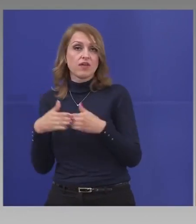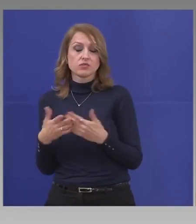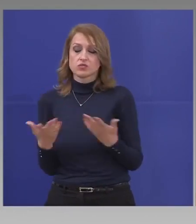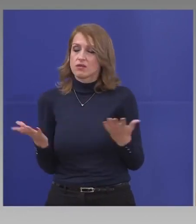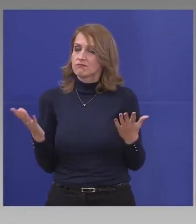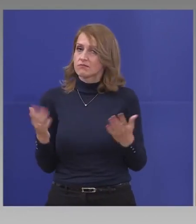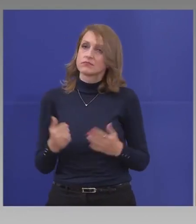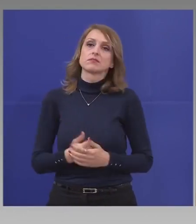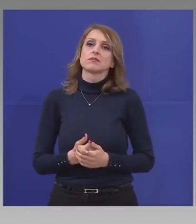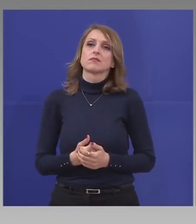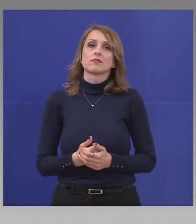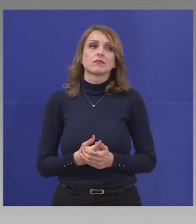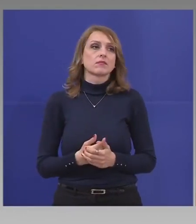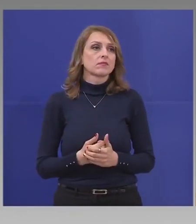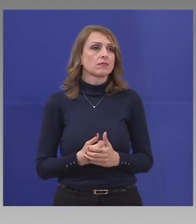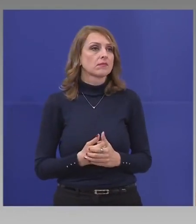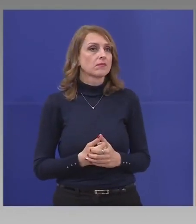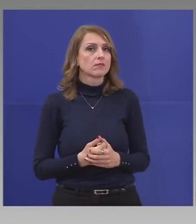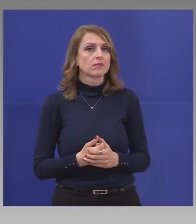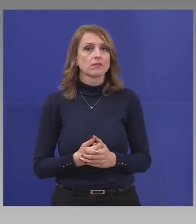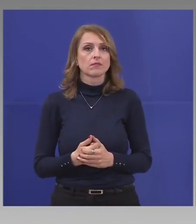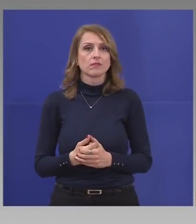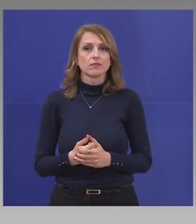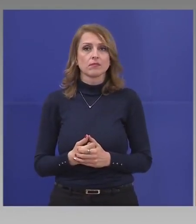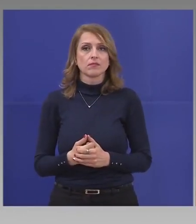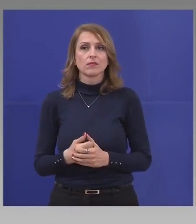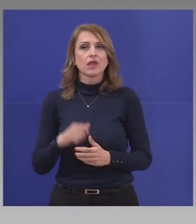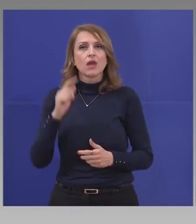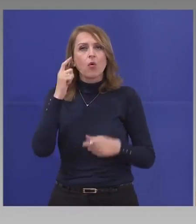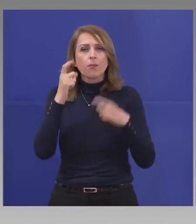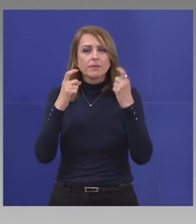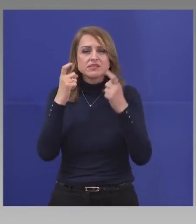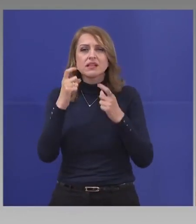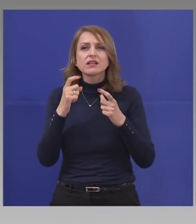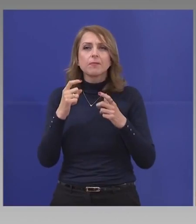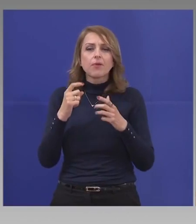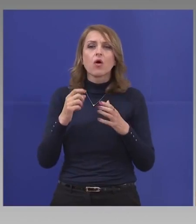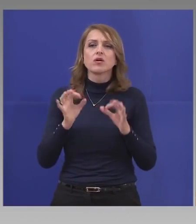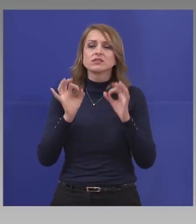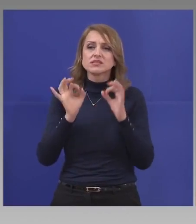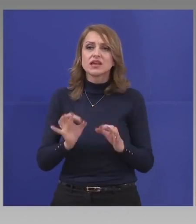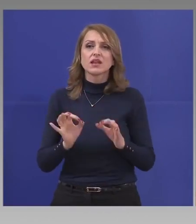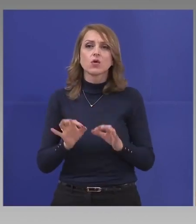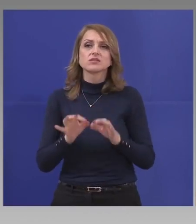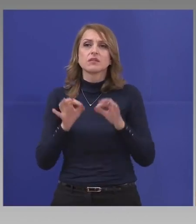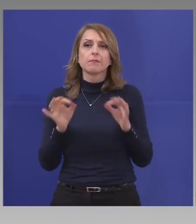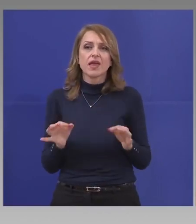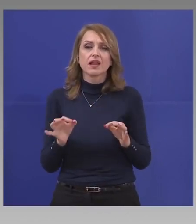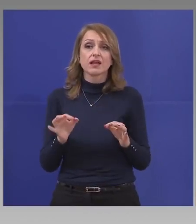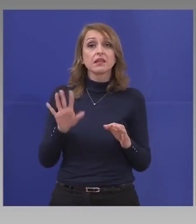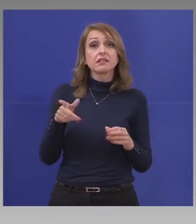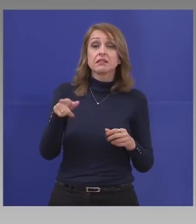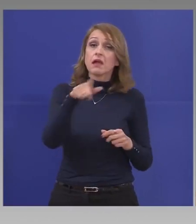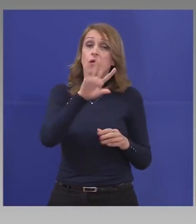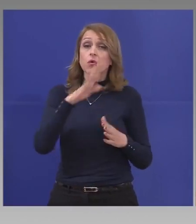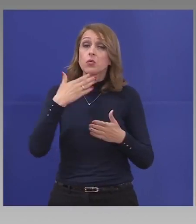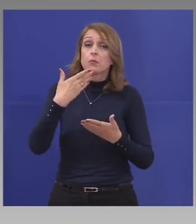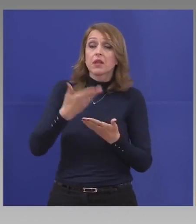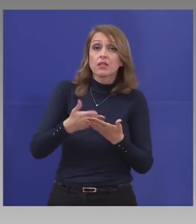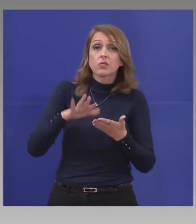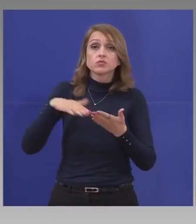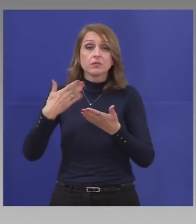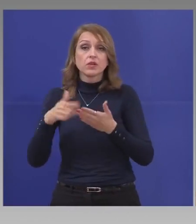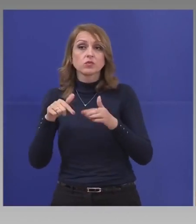господин премьер, канал 3, обмислят ли са още по-сериозни мерки? смисъл така, че явно някои от тези, които са предложени и в момента, явно